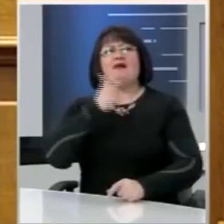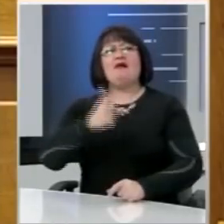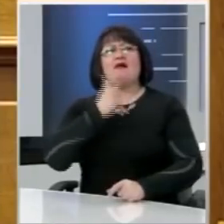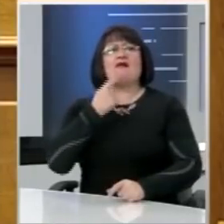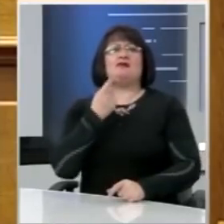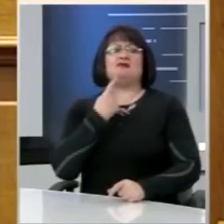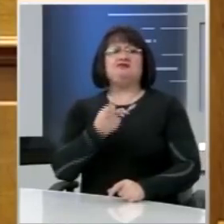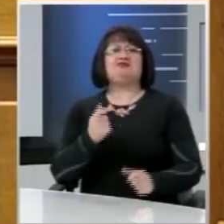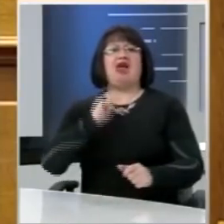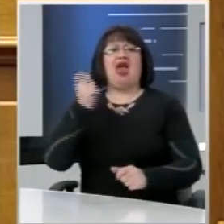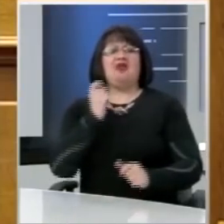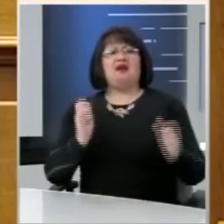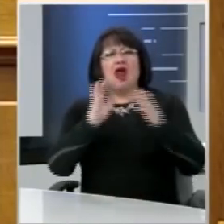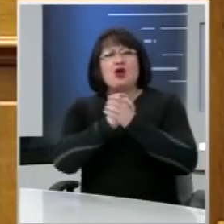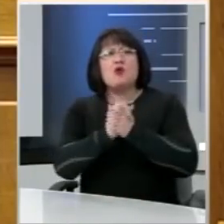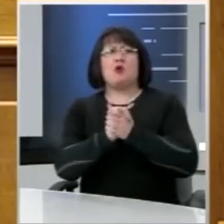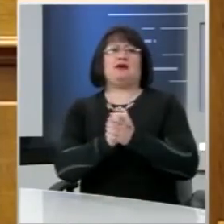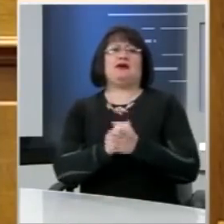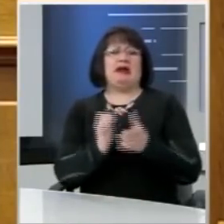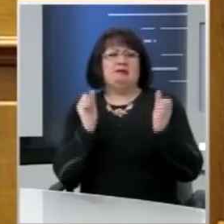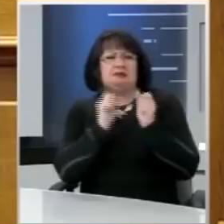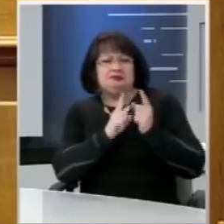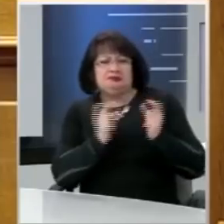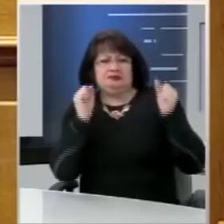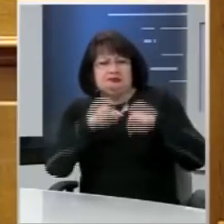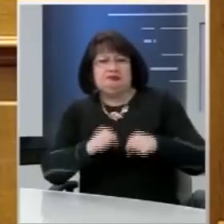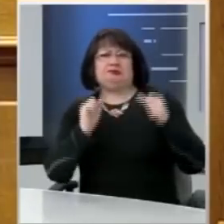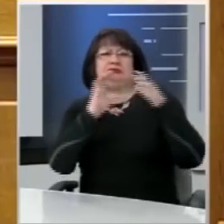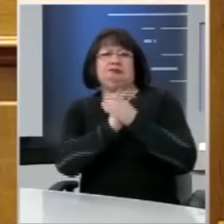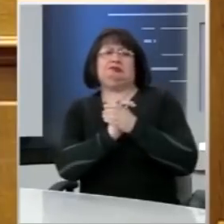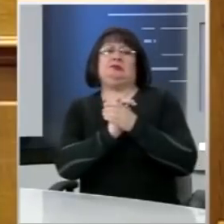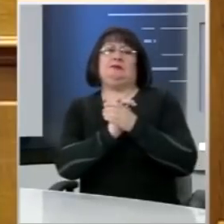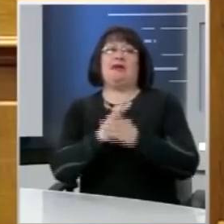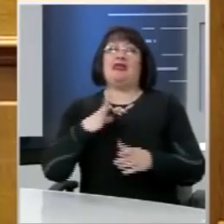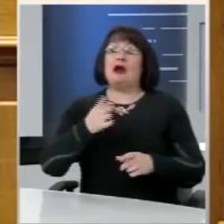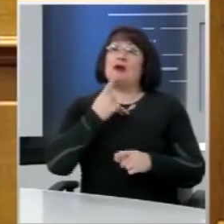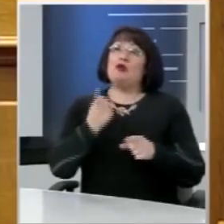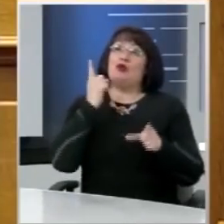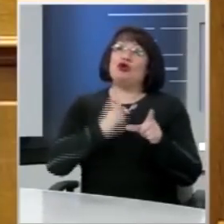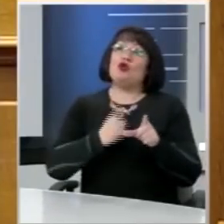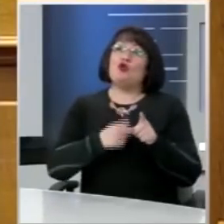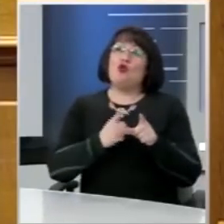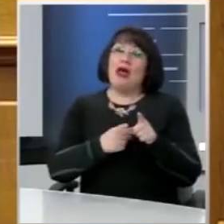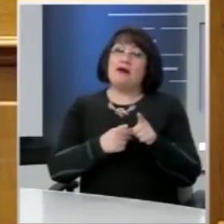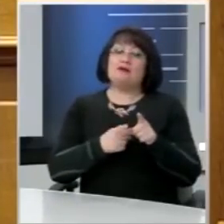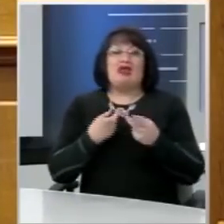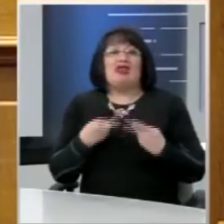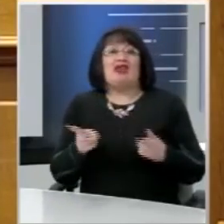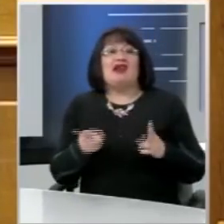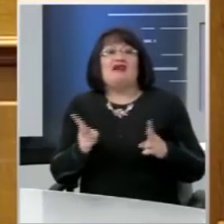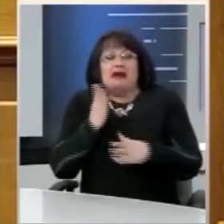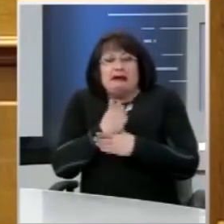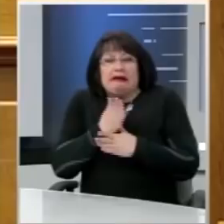συνένεσης εθνικής ομοψυχίας θα θέλαμε να επισημάνουμε ότι το ΚΚΕ δεν θα επιτρέψει να